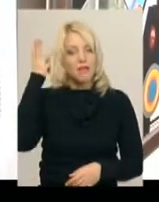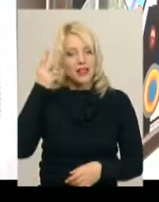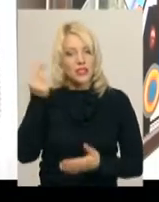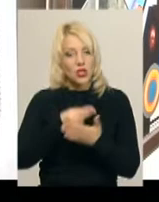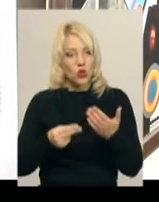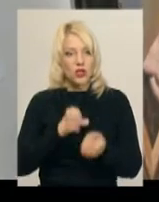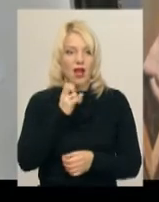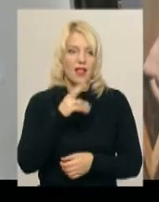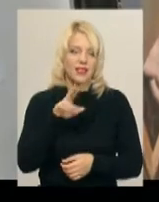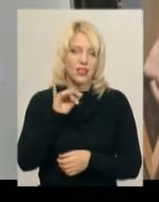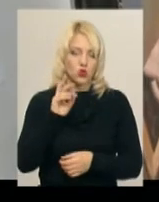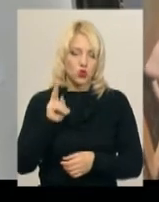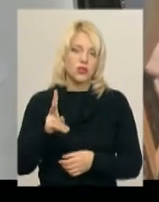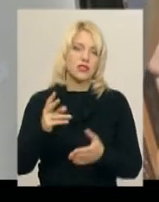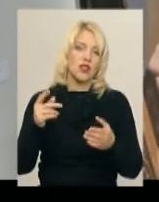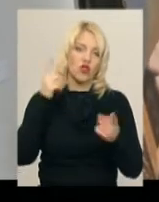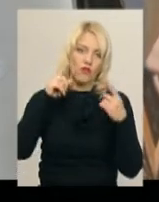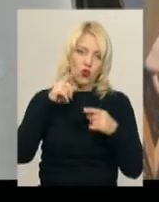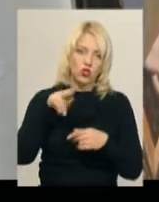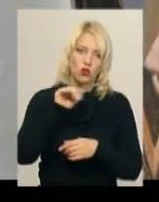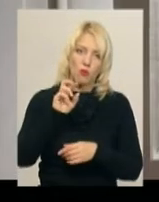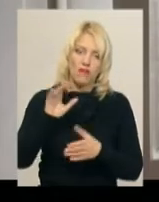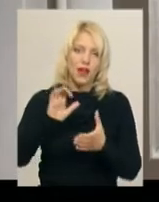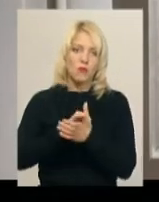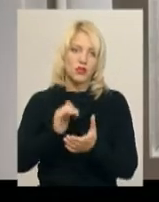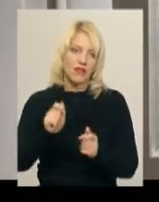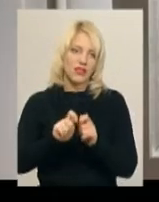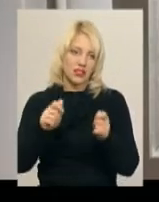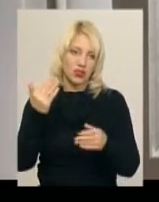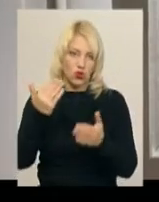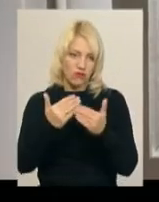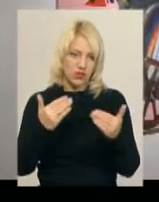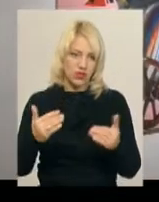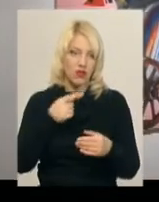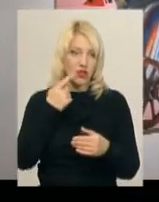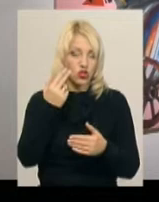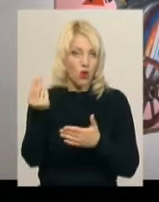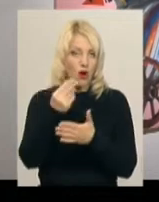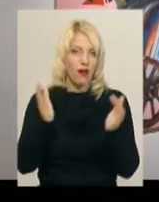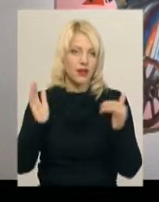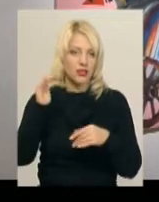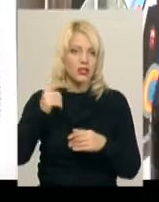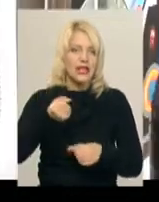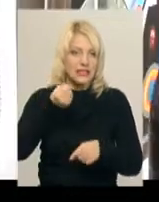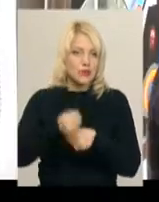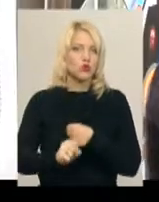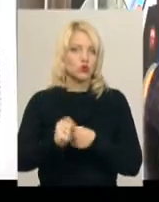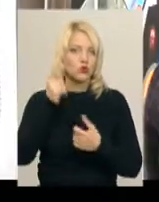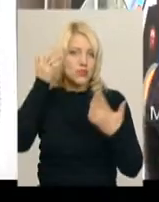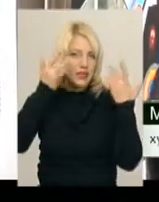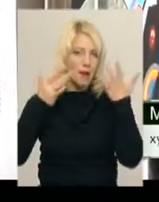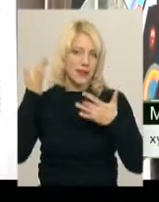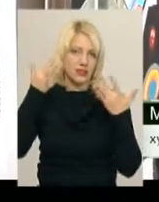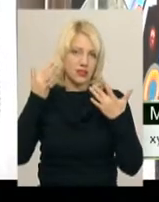Михайло Андрійчук з творчістю Олександра Дубівка познайомився на відкритті його виставки. Каже, його картини змушують замислитись. Його